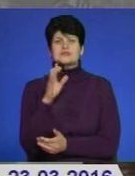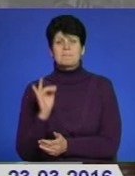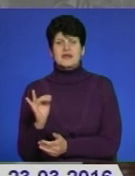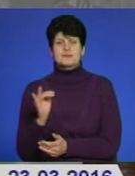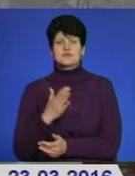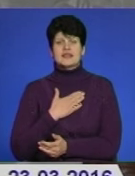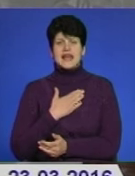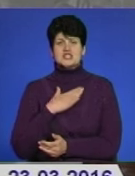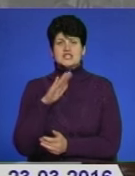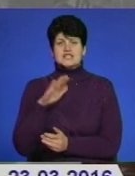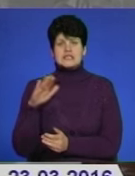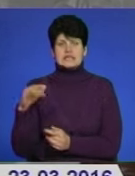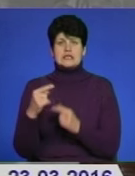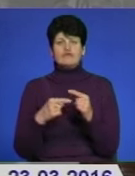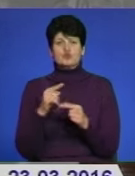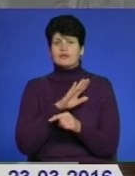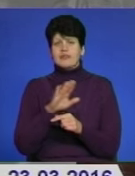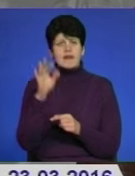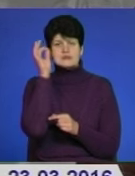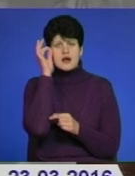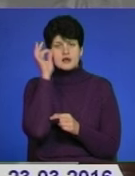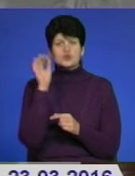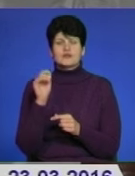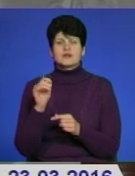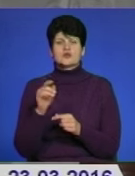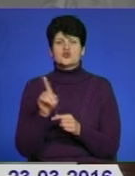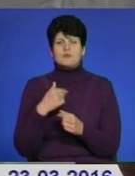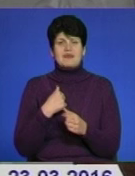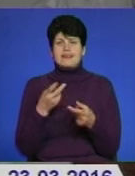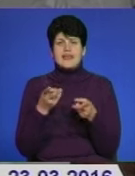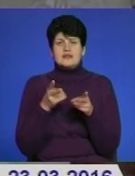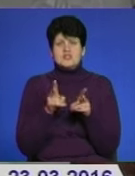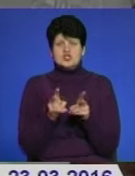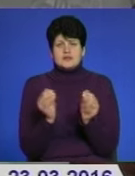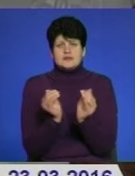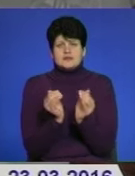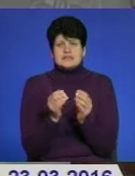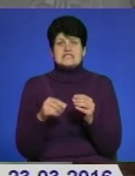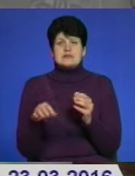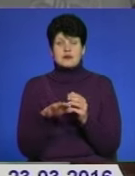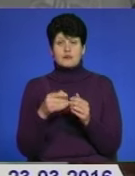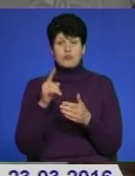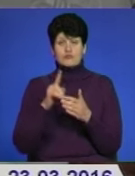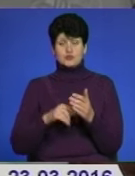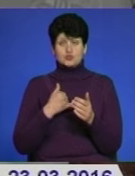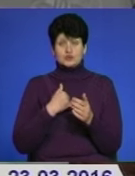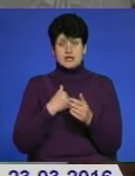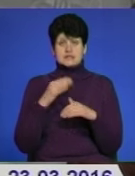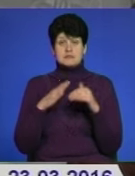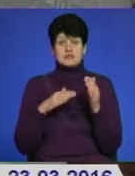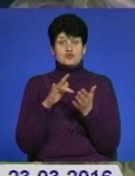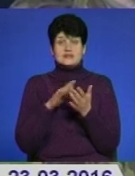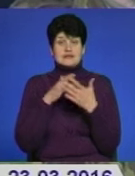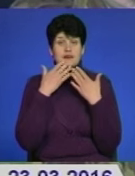наші діти і внуки потім не згадували, що ми не залишили хоч такого клаптика землі, бо у нас, повірте, практично центра